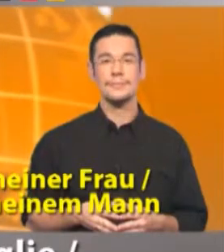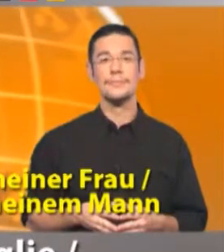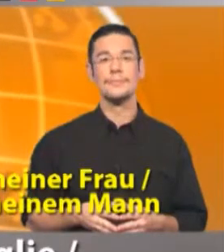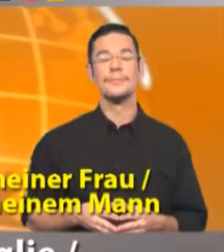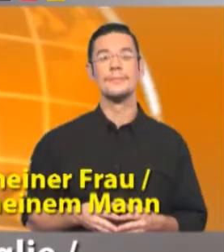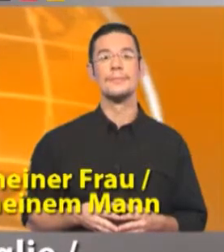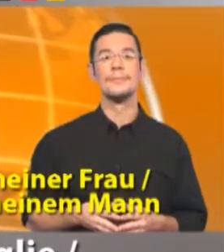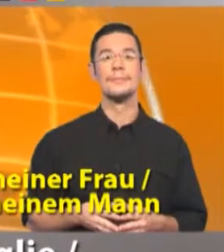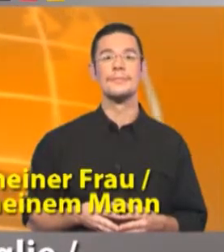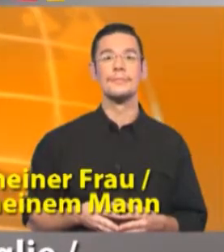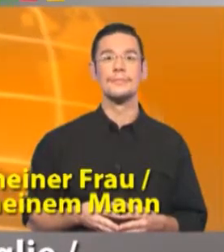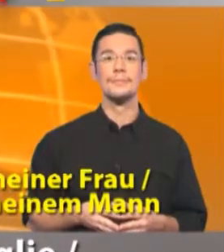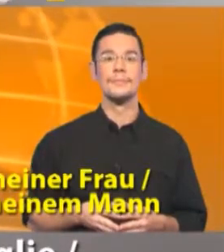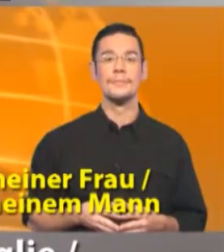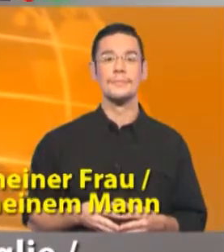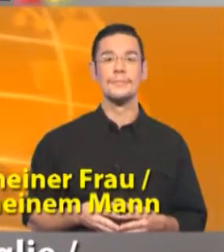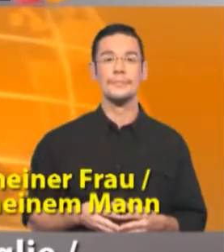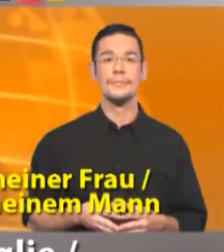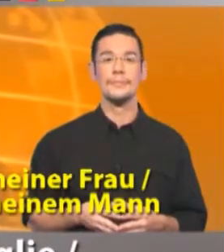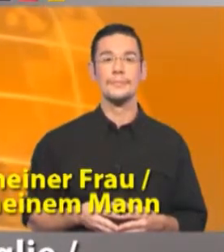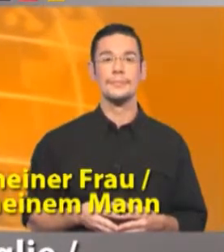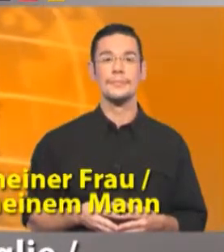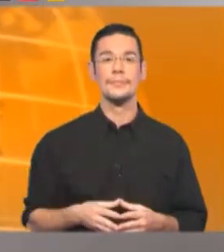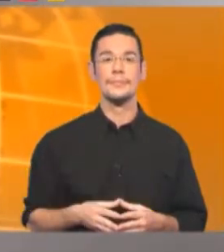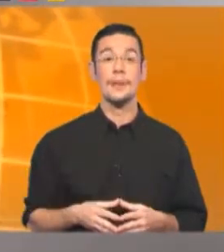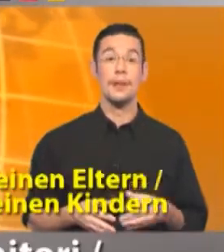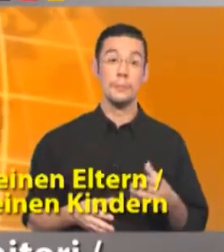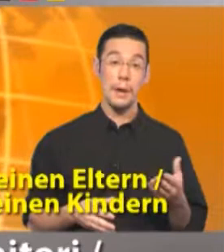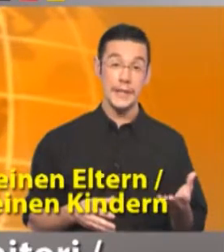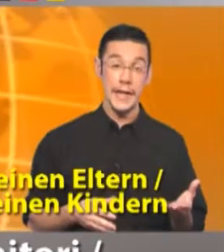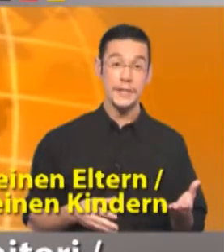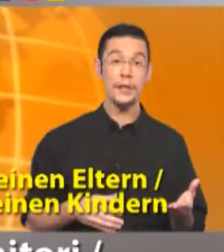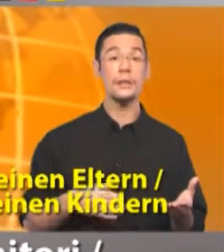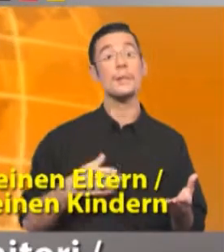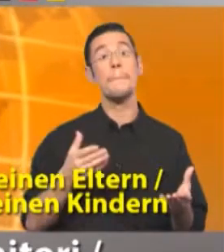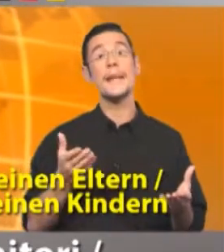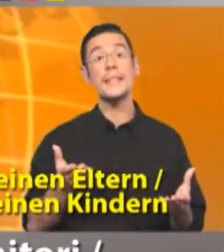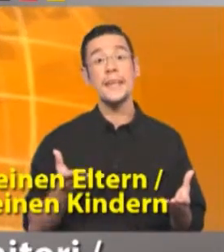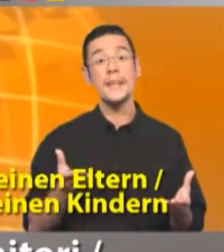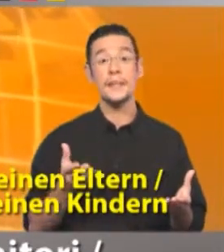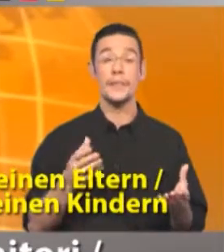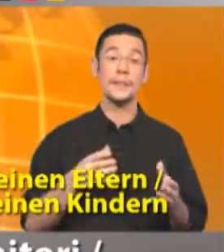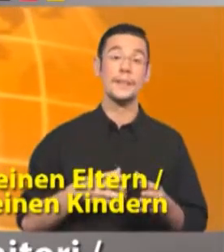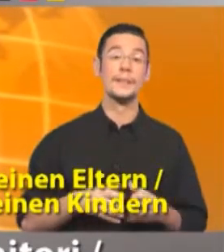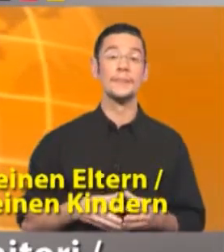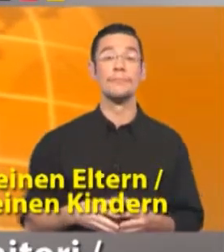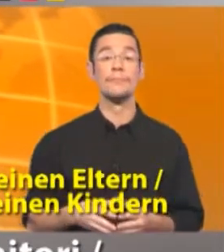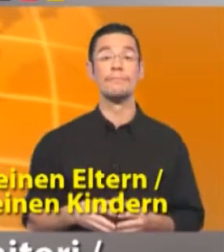Mia moglie. Mio marito. Meinen Eltern, meinen Kindern.